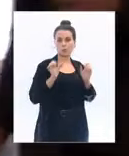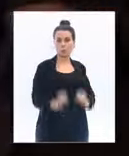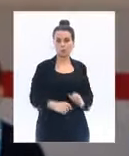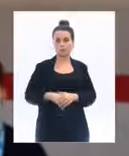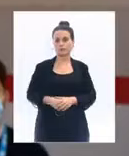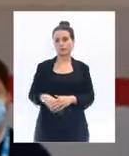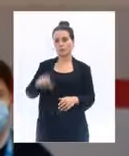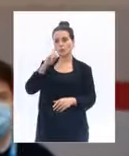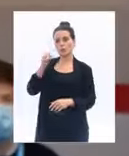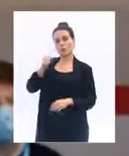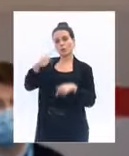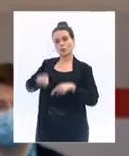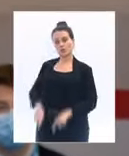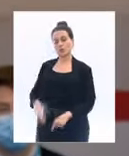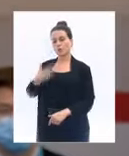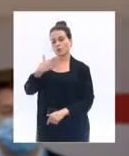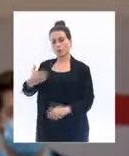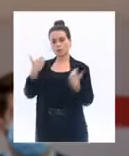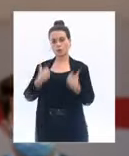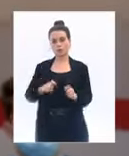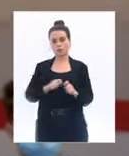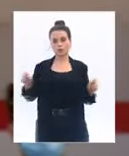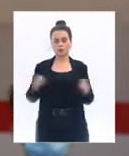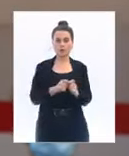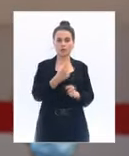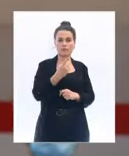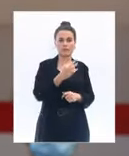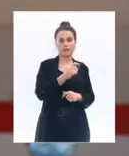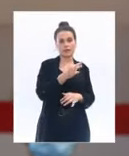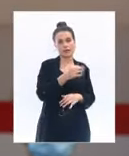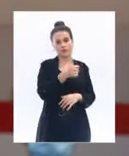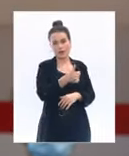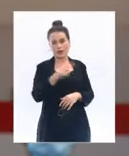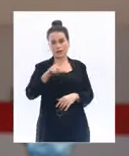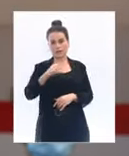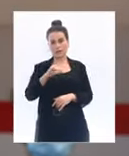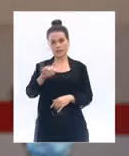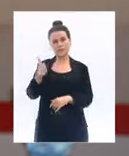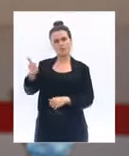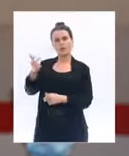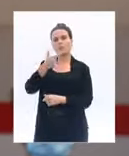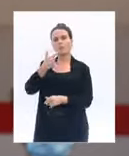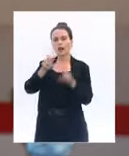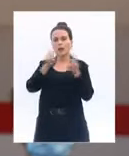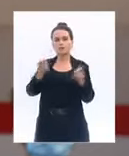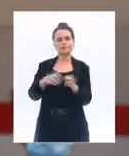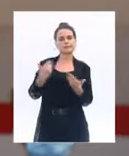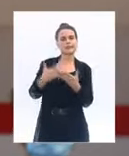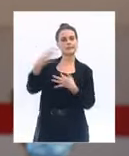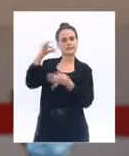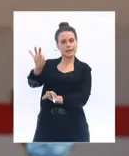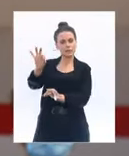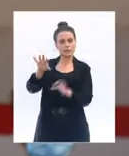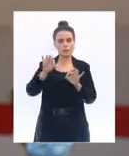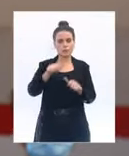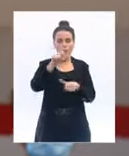Monsieur le Premier ministre, bonjour. Alison Tassin pour TF1 et LCI. Vous avez évoqué les attestations. Qu'en sera-t-il pour les